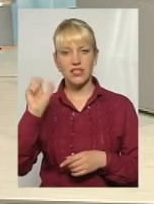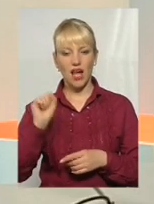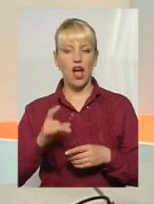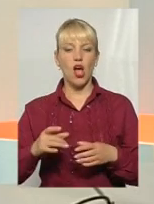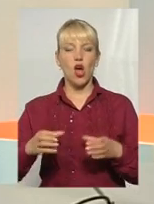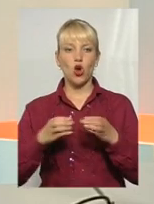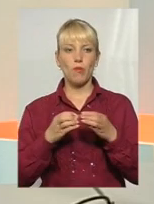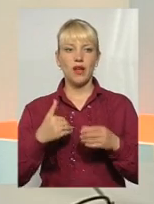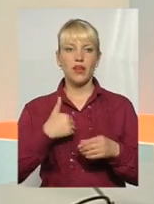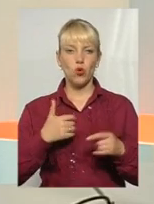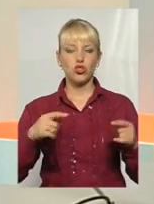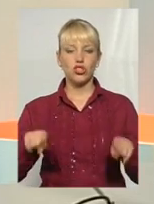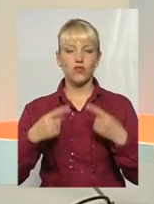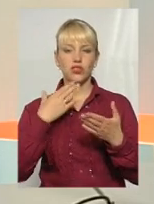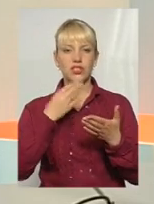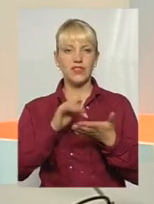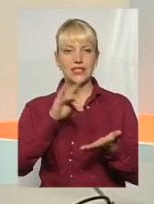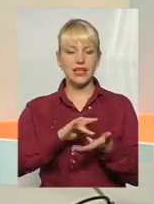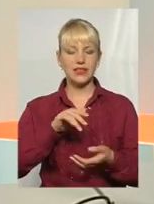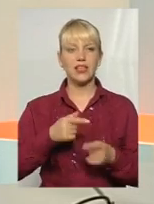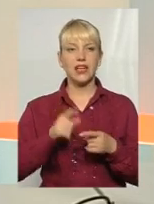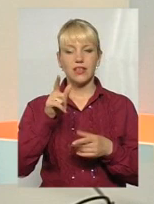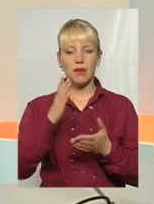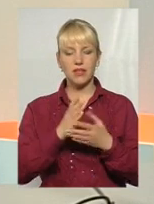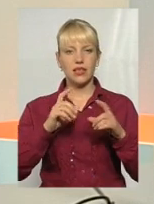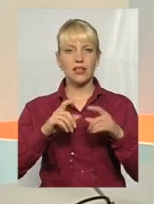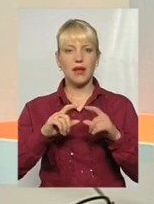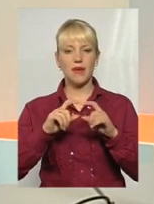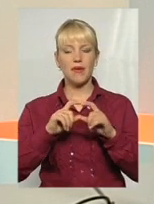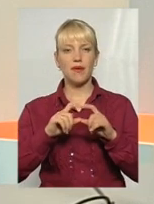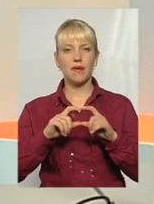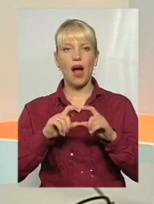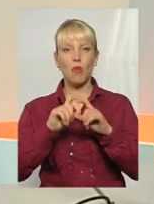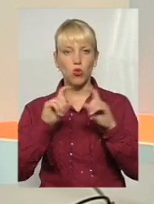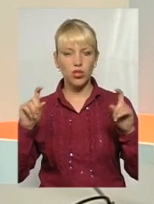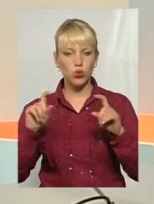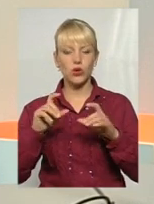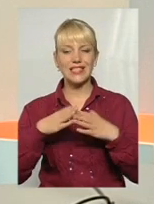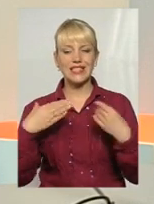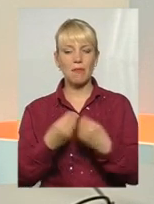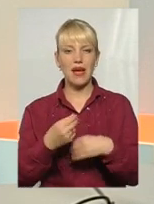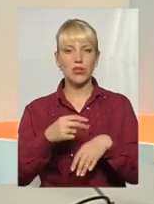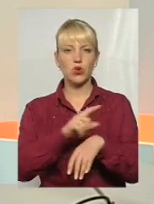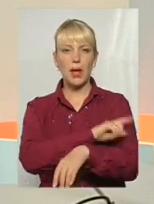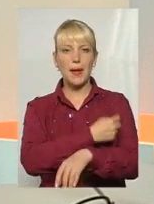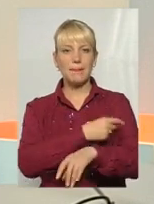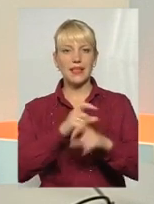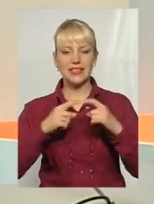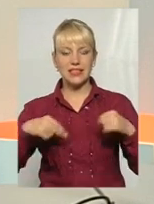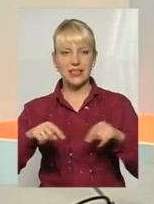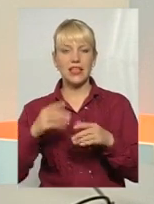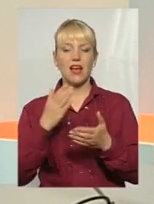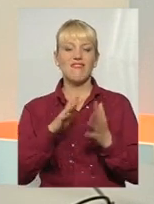свій центр ПМСД. Вони мають амбулаторії з загальної практики сімейної медицини. Біля Сатаного села мають ФАПи.